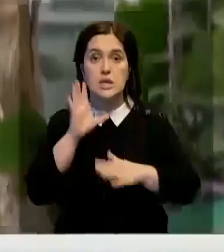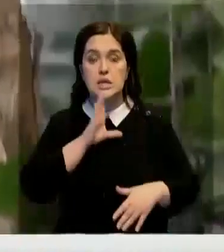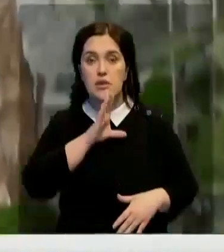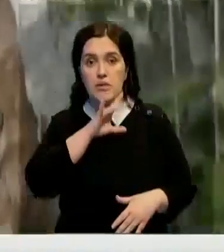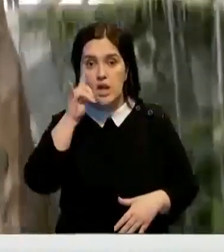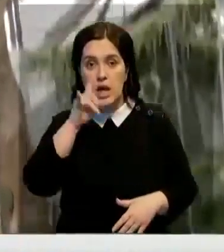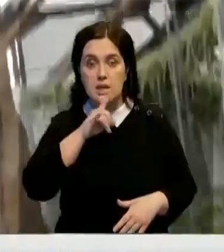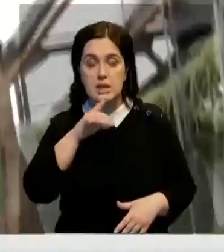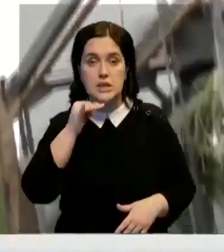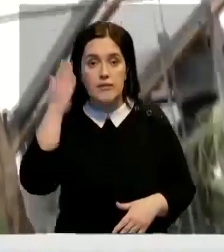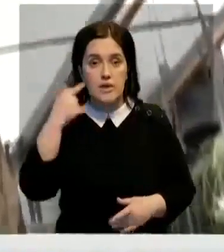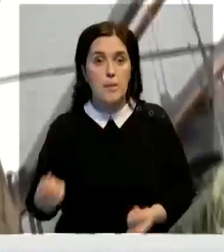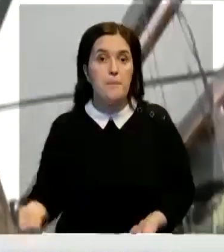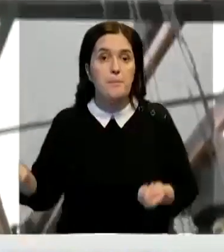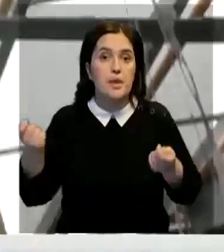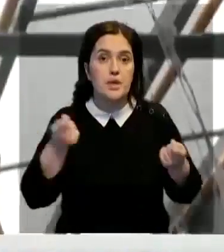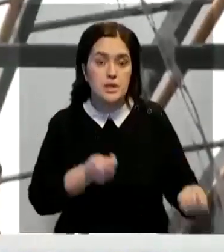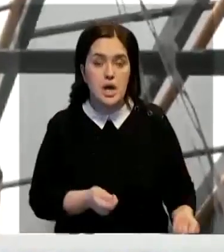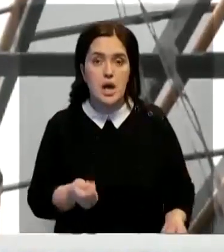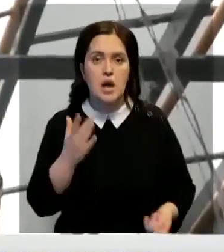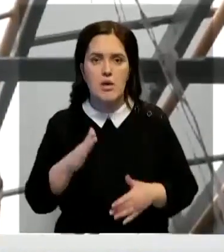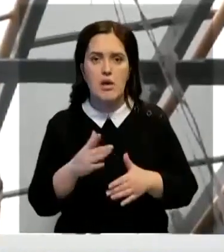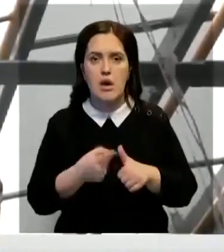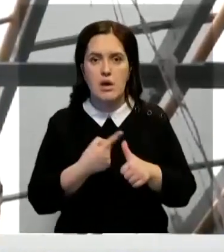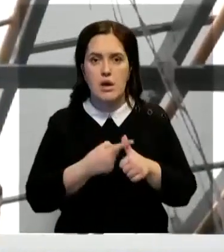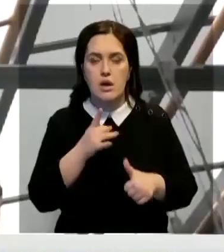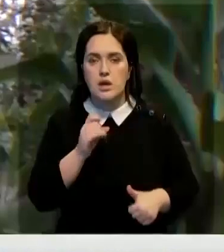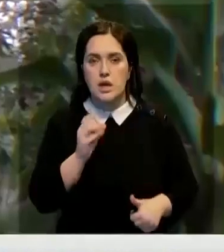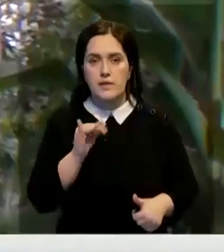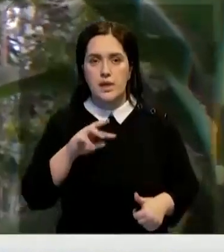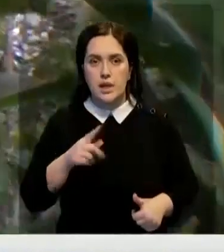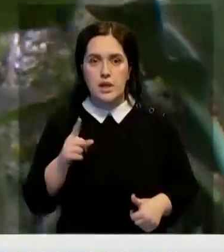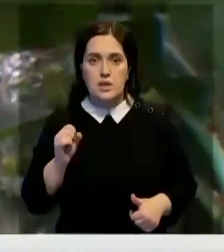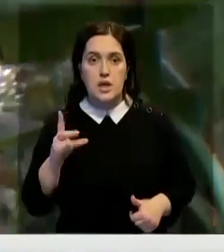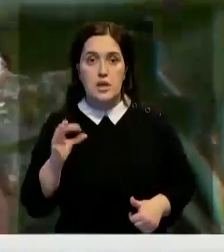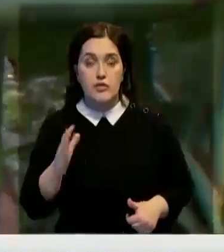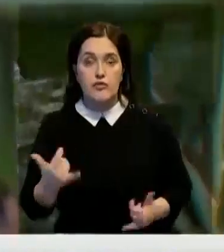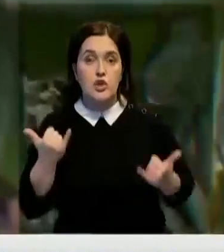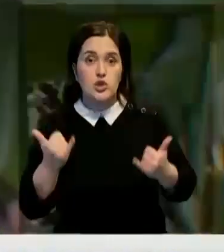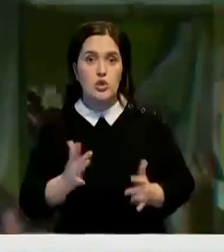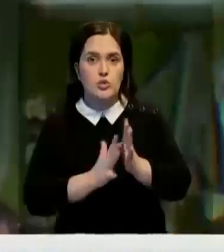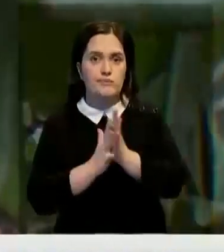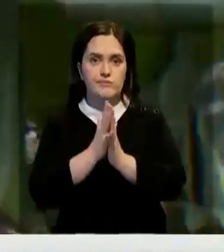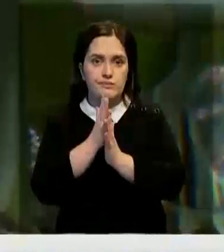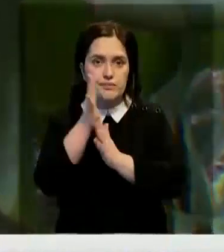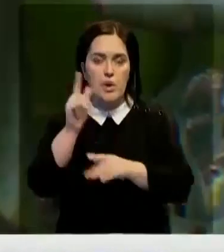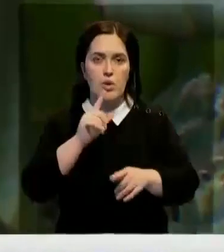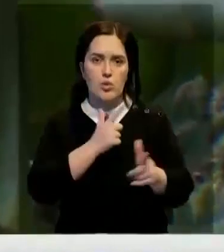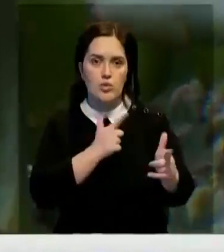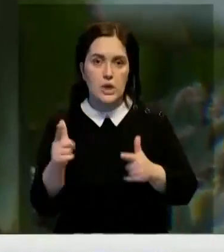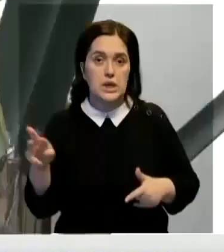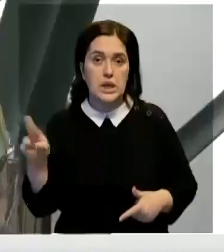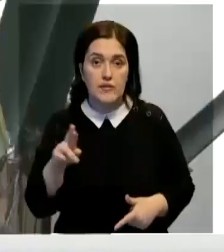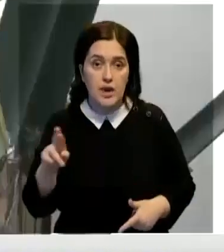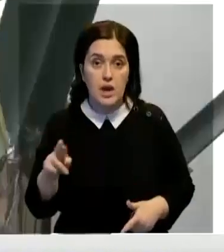из Вьетнама привез основатель ботанического сада Равиль Хасанов. Сейчас плоды в активной стадии роста, а поспеют только в